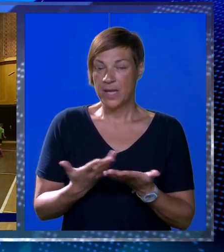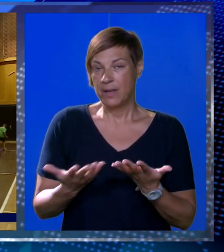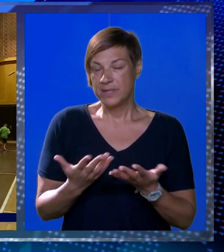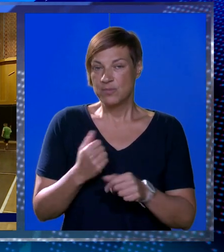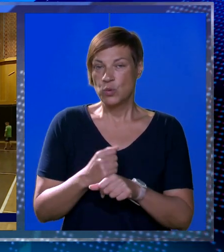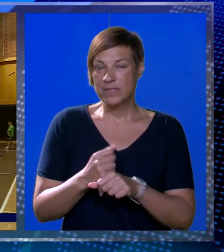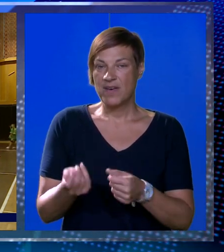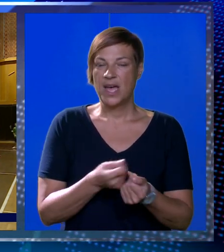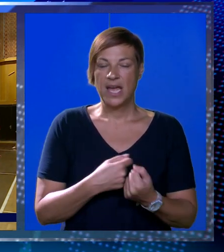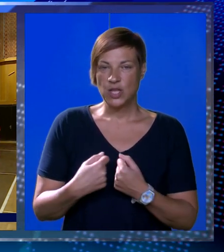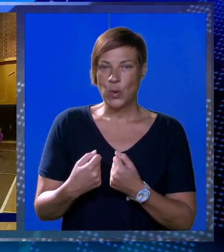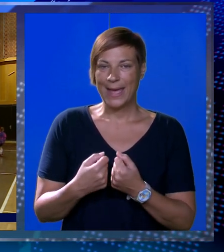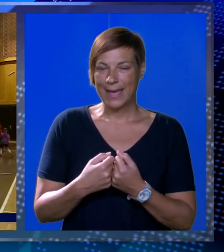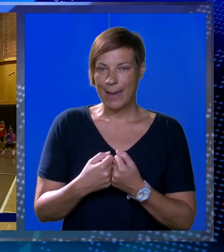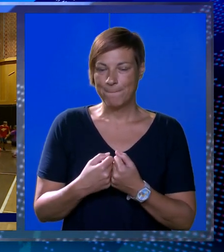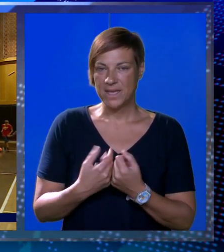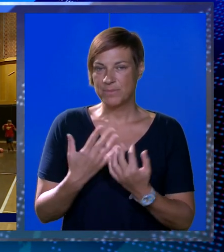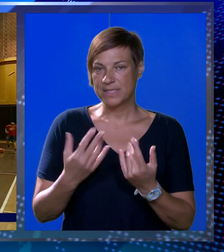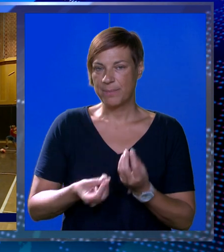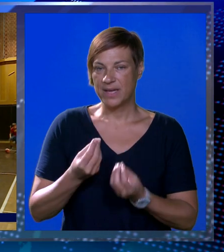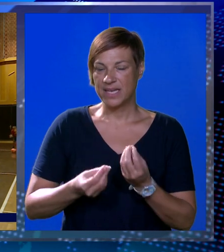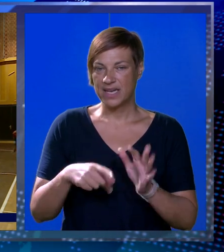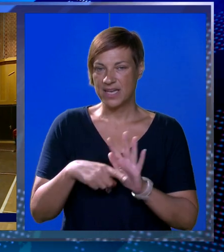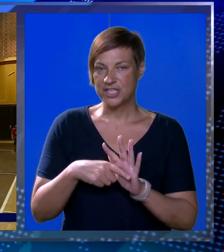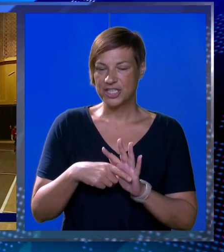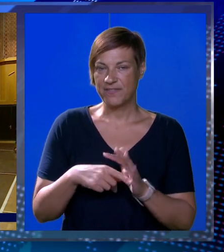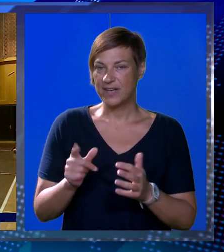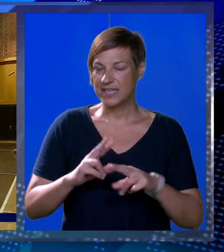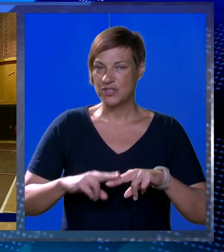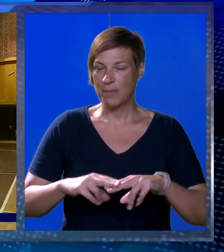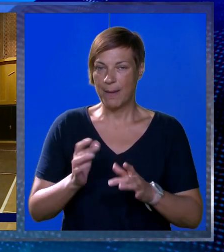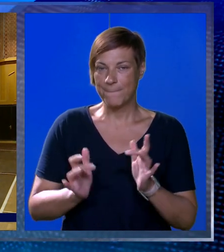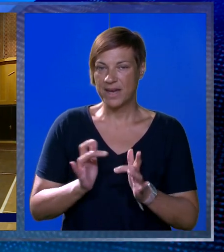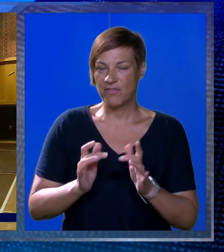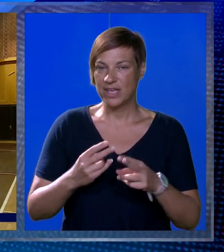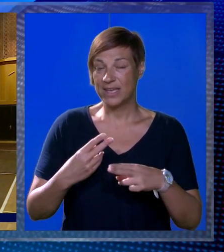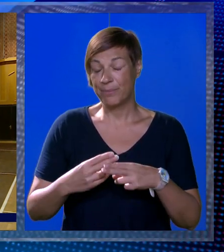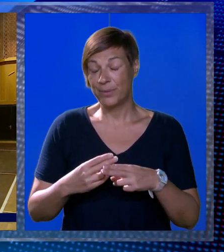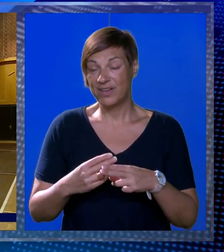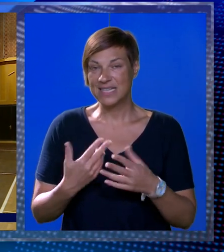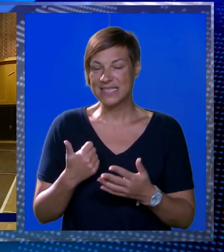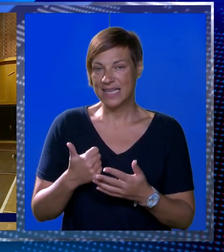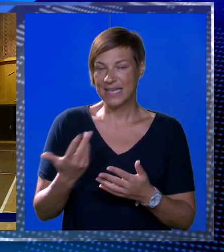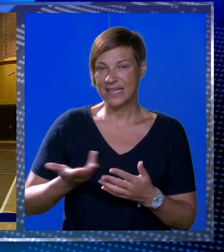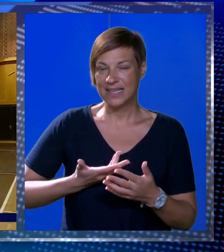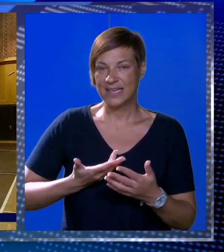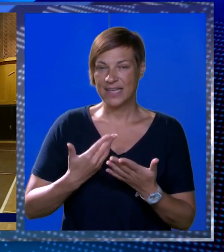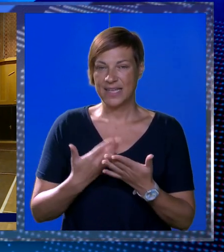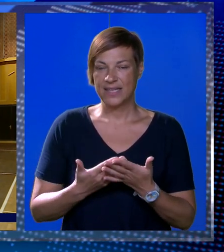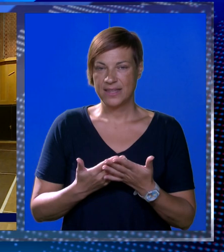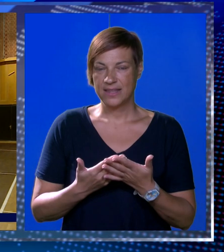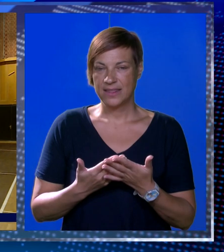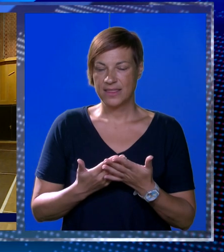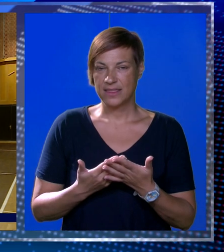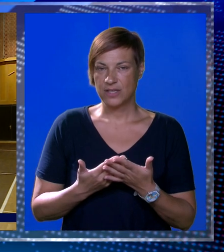u stvaranju ekipiramo se tu par igrača fali koji nisam imali pravo nastup pa je ovi bolestan ovaj jedan je došao tek